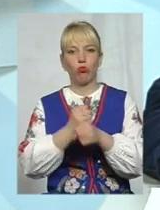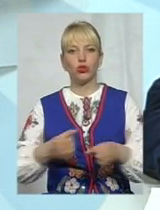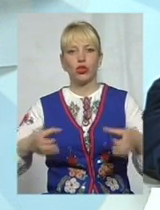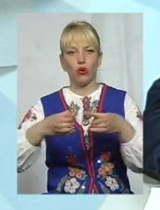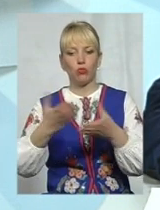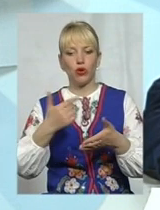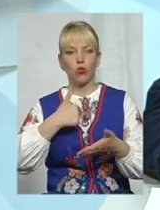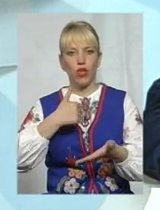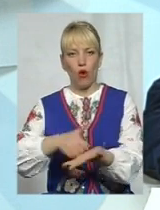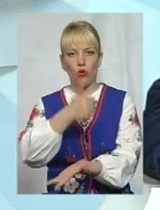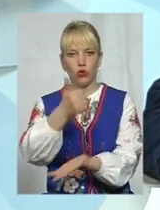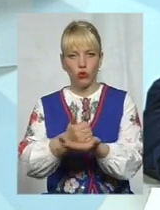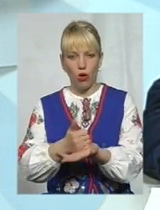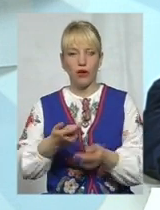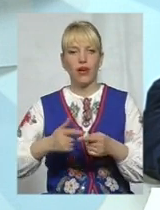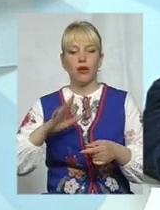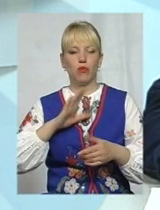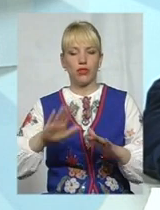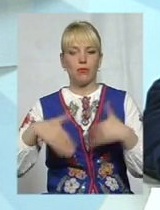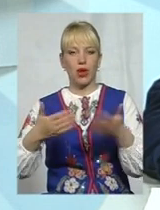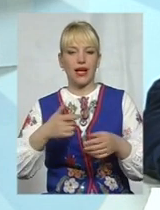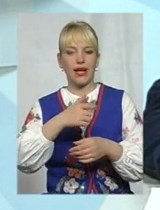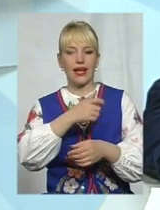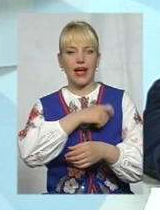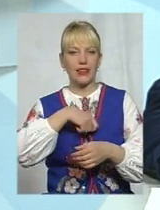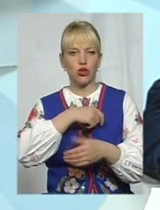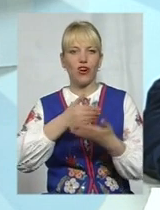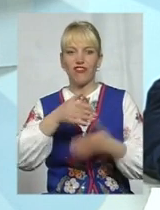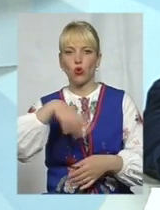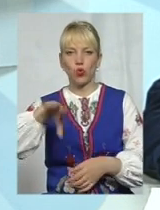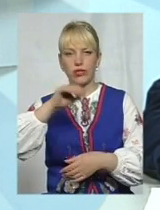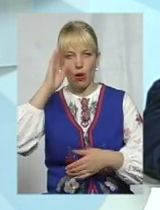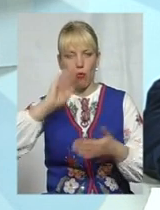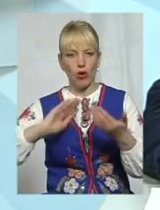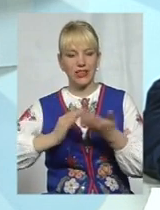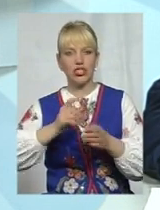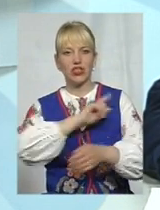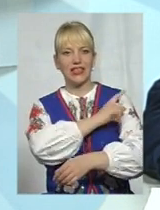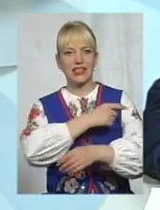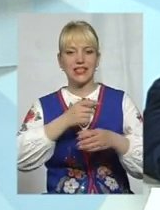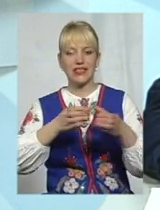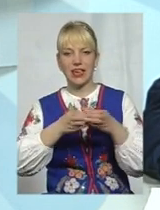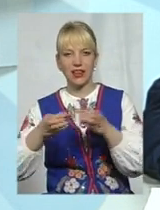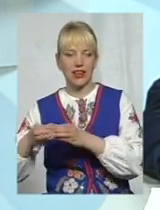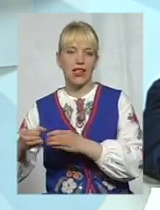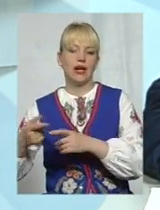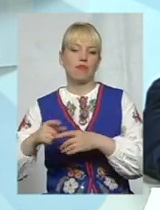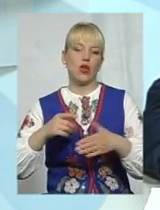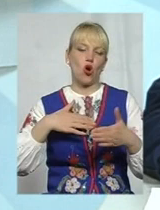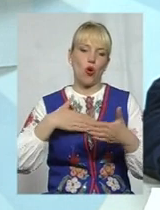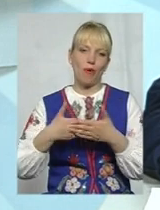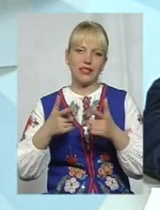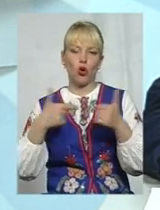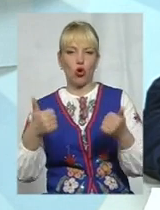запропоновані кандидатури від всіх політичних сил, а також від громадських організацій, підприємств. І саме ця